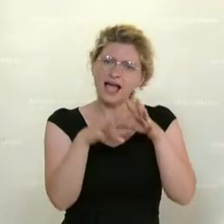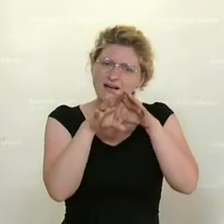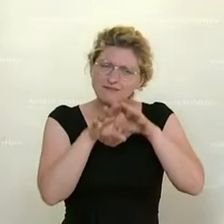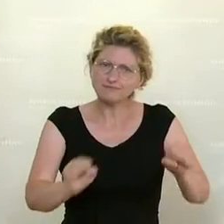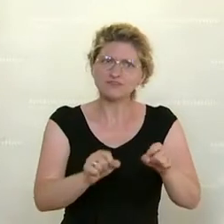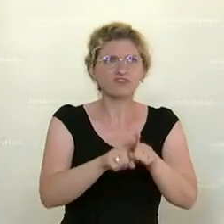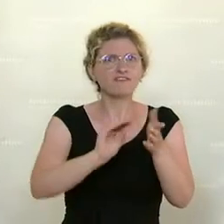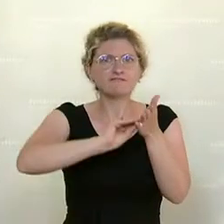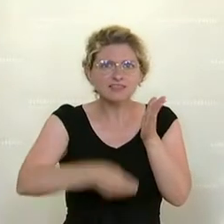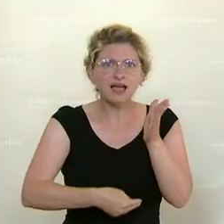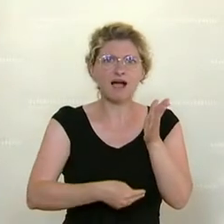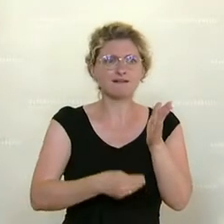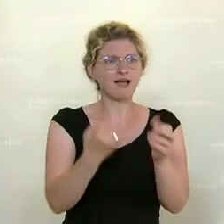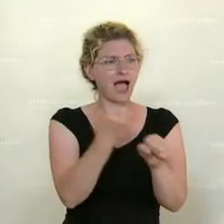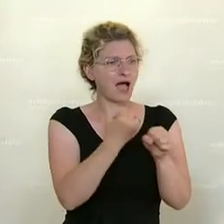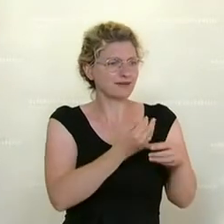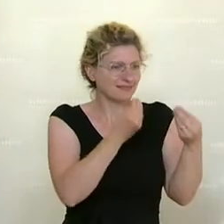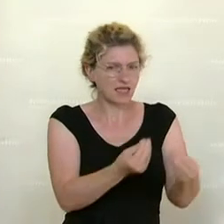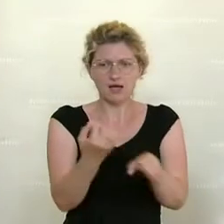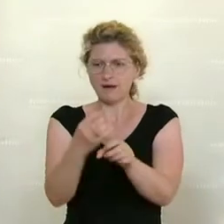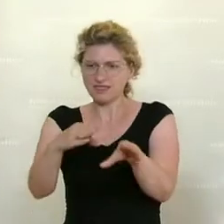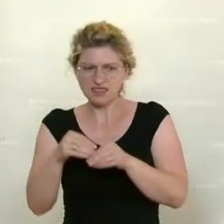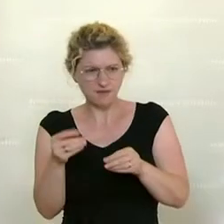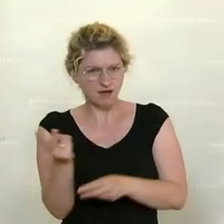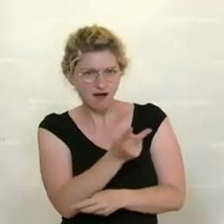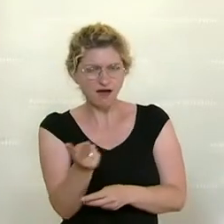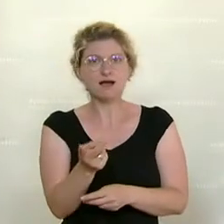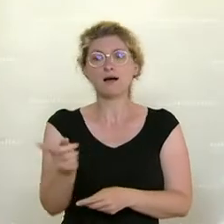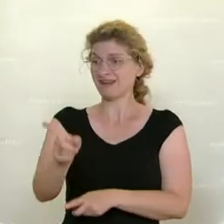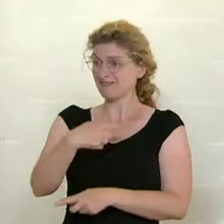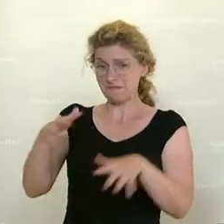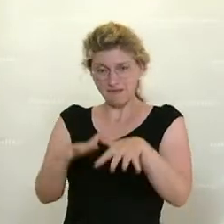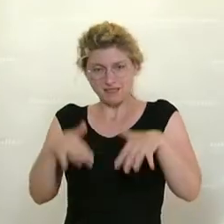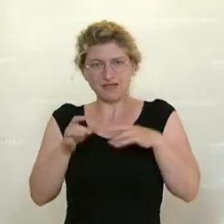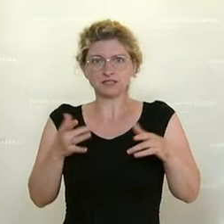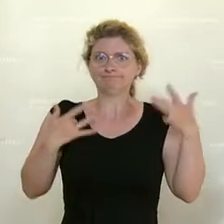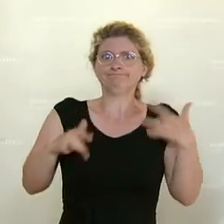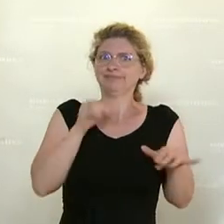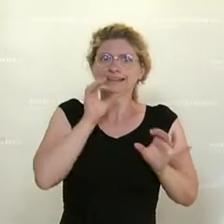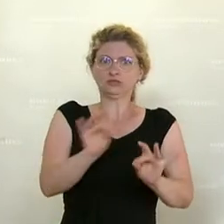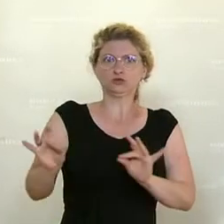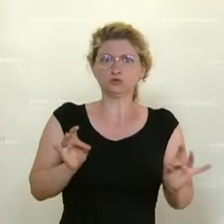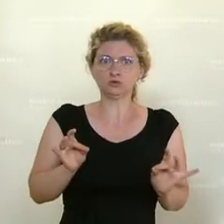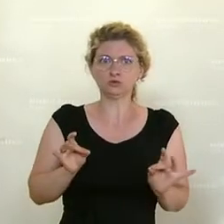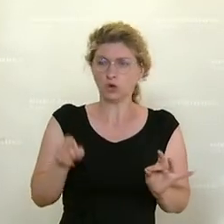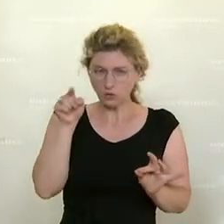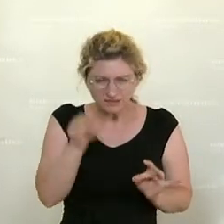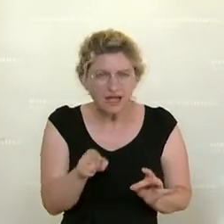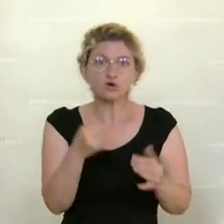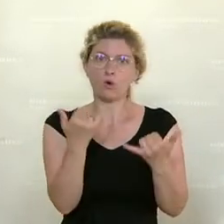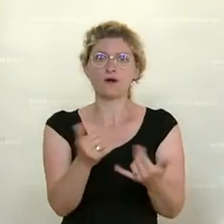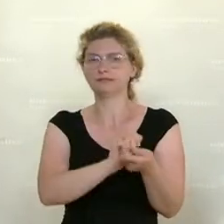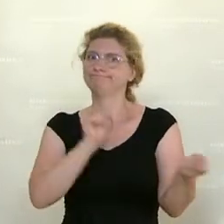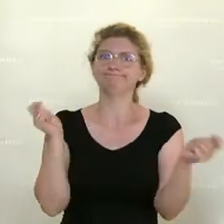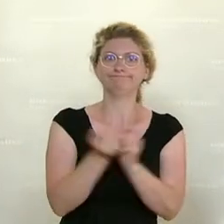Arbeitnehmerinnen und Arbeitgebern. Aber hat mit dem Parlament absolut nichts zu tun und diesen Tabubruch machen Sie heute. Und